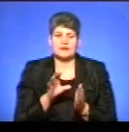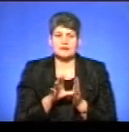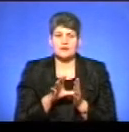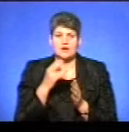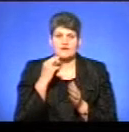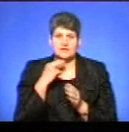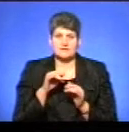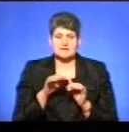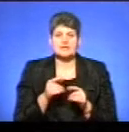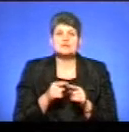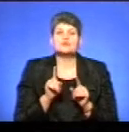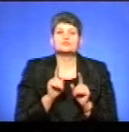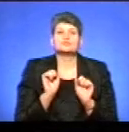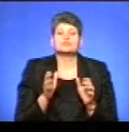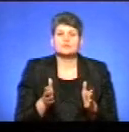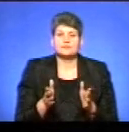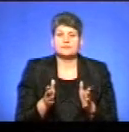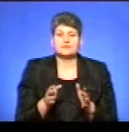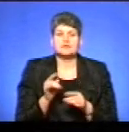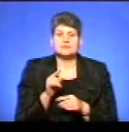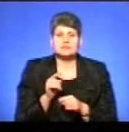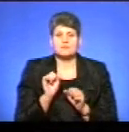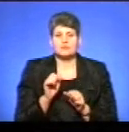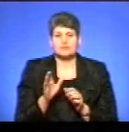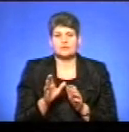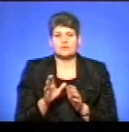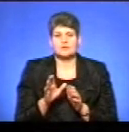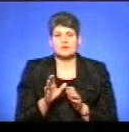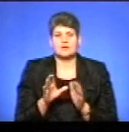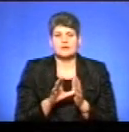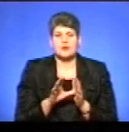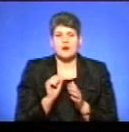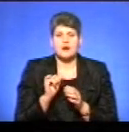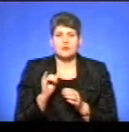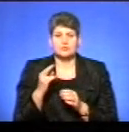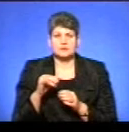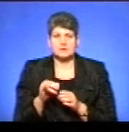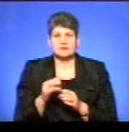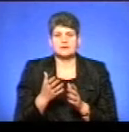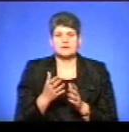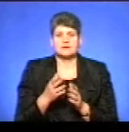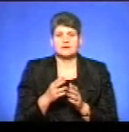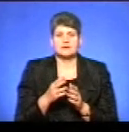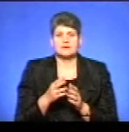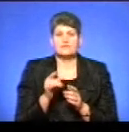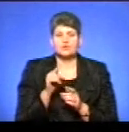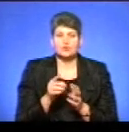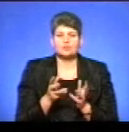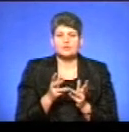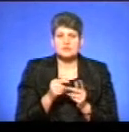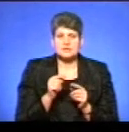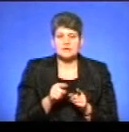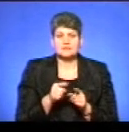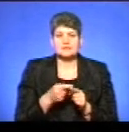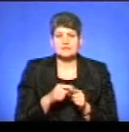заходи. Які ці заходи можуть бути? Це в тому числі по енергоаудитах, в тому числі про систему енергоменеджменту. В тому числі ми